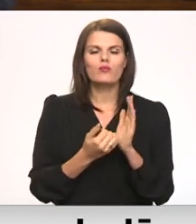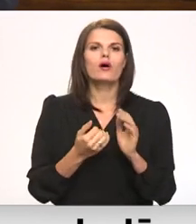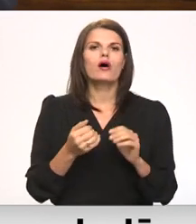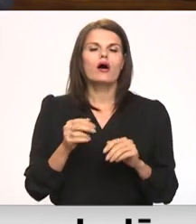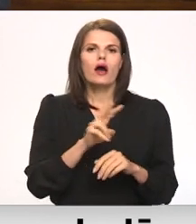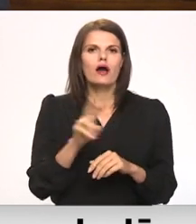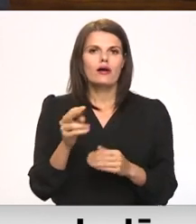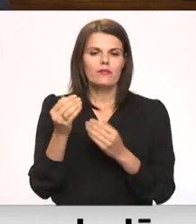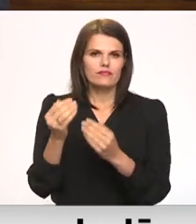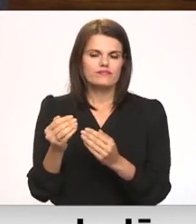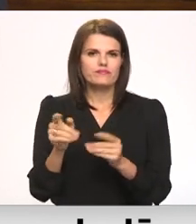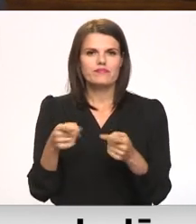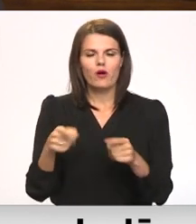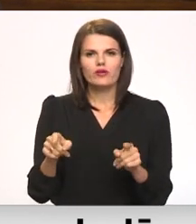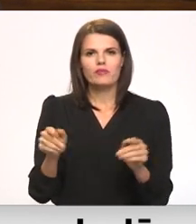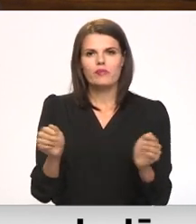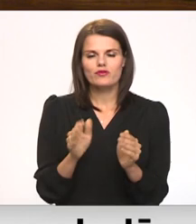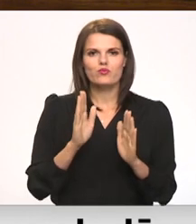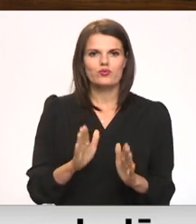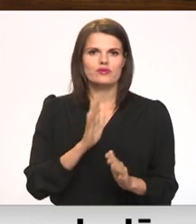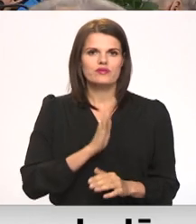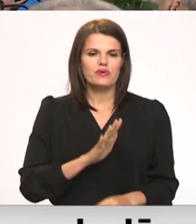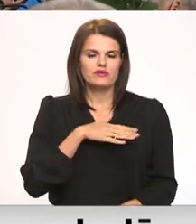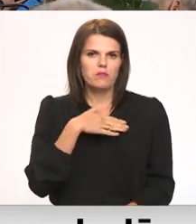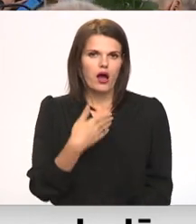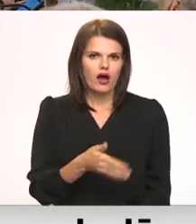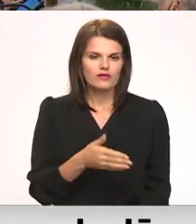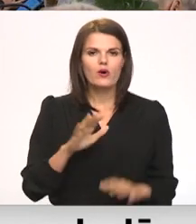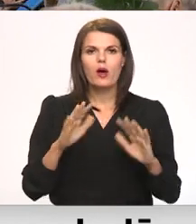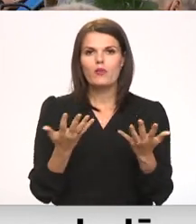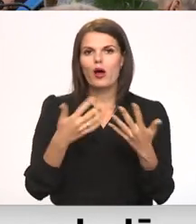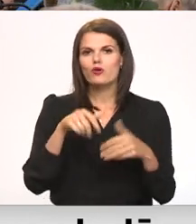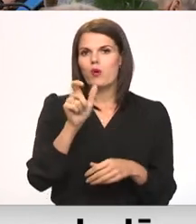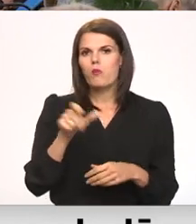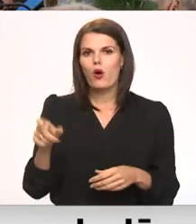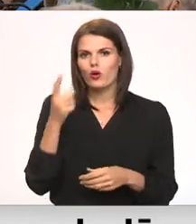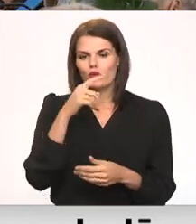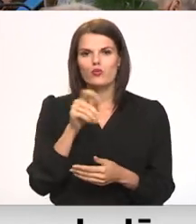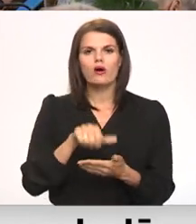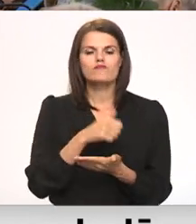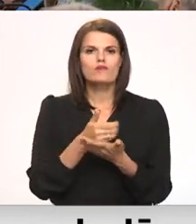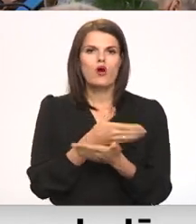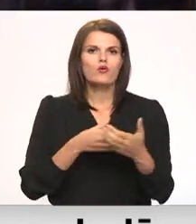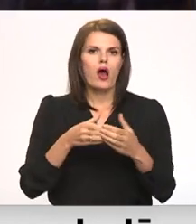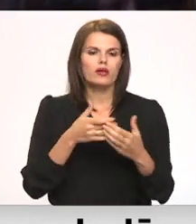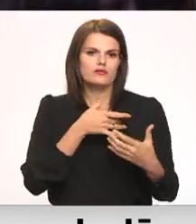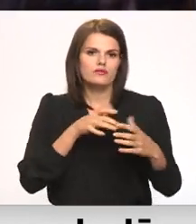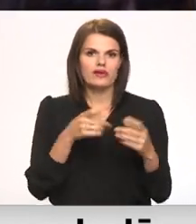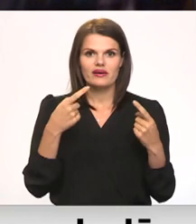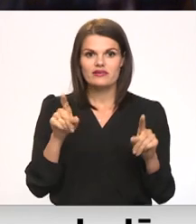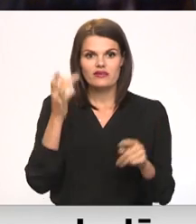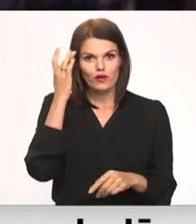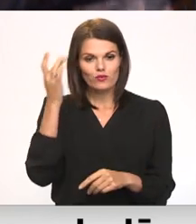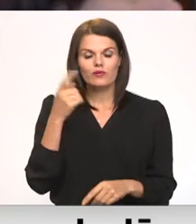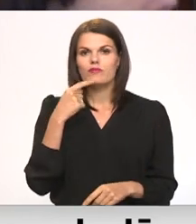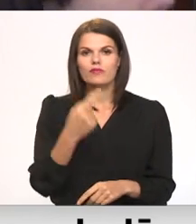piedarīgas personas un ģimenes būs piestas pārdzīvot. Timarpolitiķi no koalīdzijas partijām par ierosināto priekšlikumu bija citās domās,